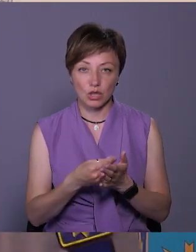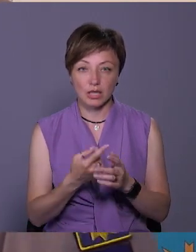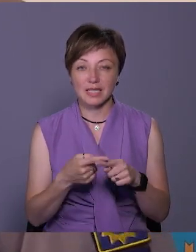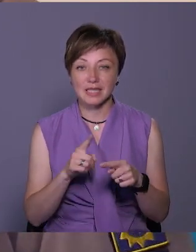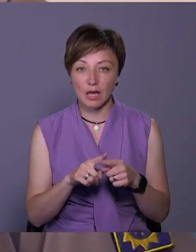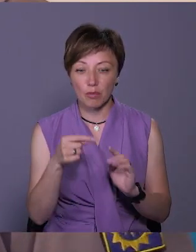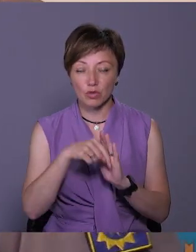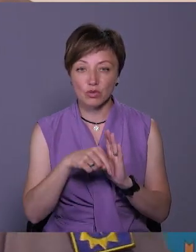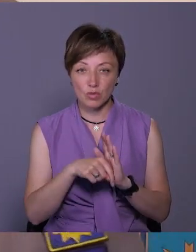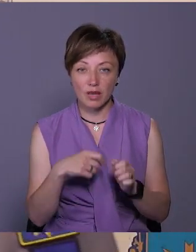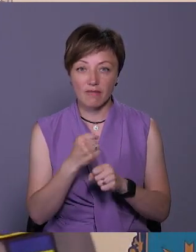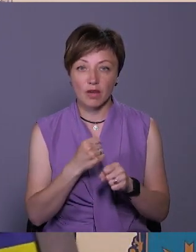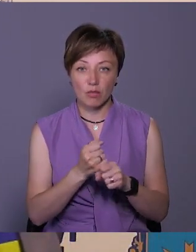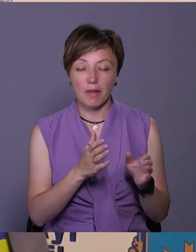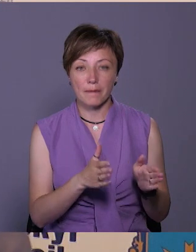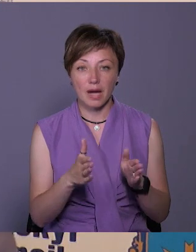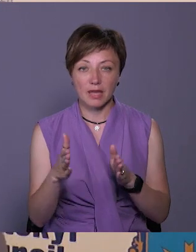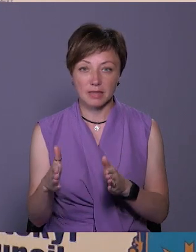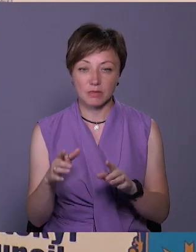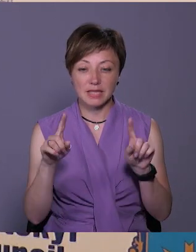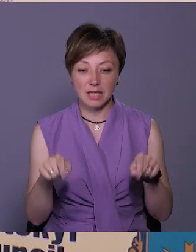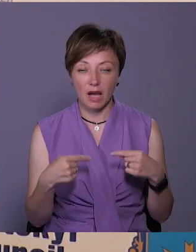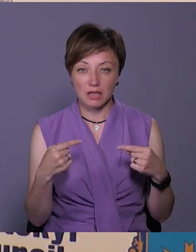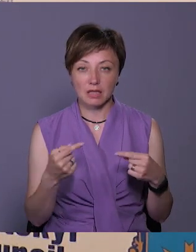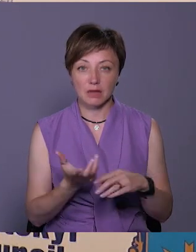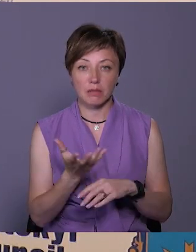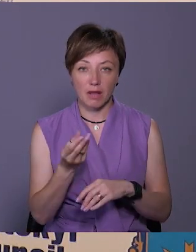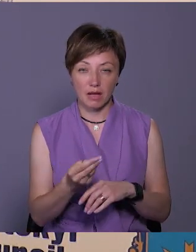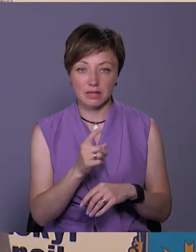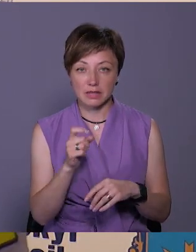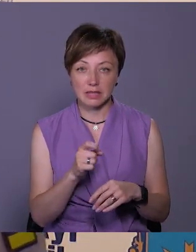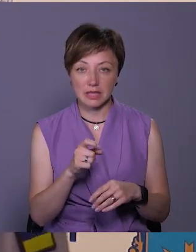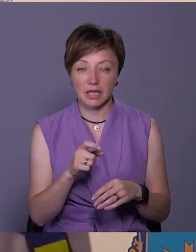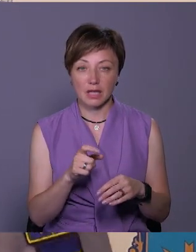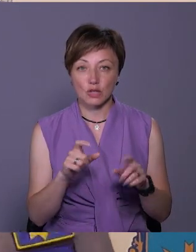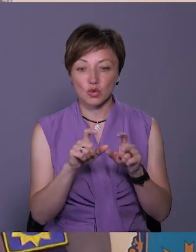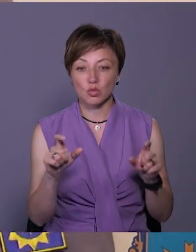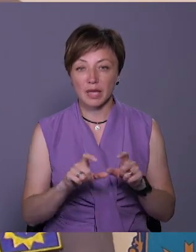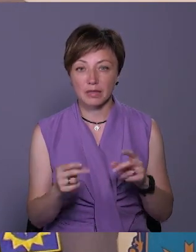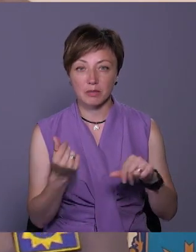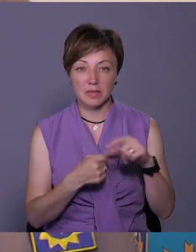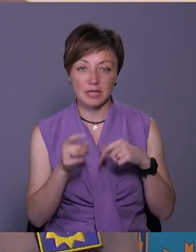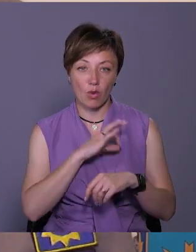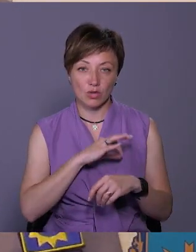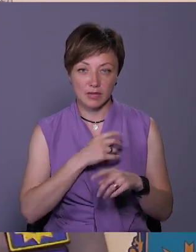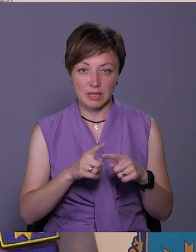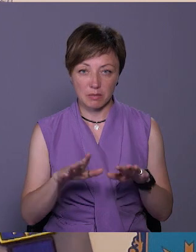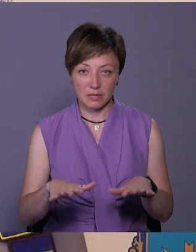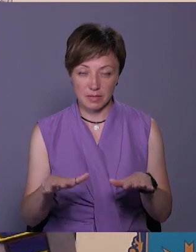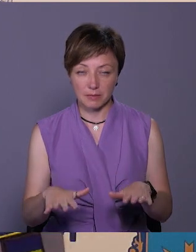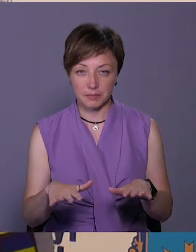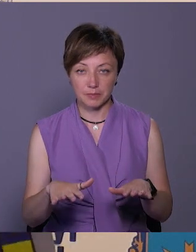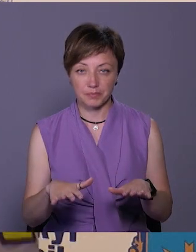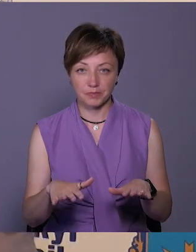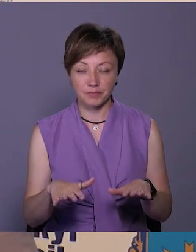це, по суті, вироблення механізму стягнення сплати з суб'єктів підприємства за користування цими земельними ділянками,